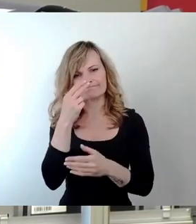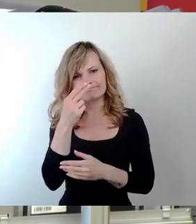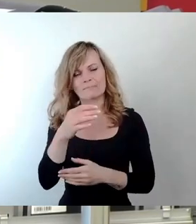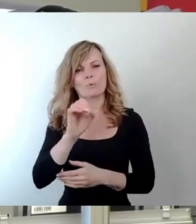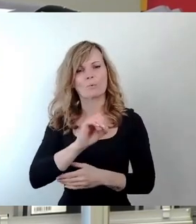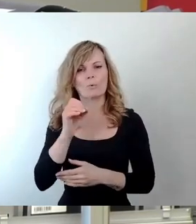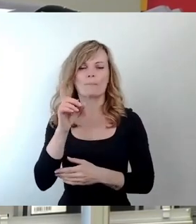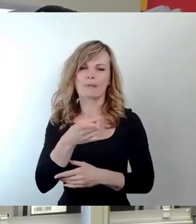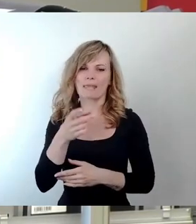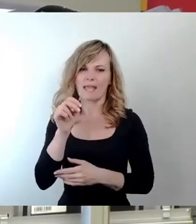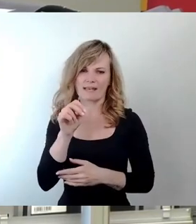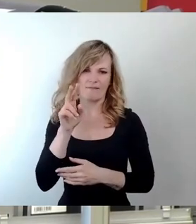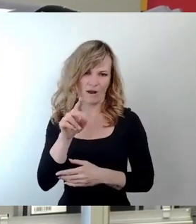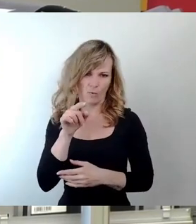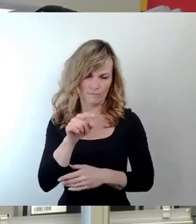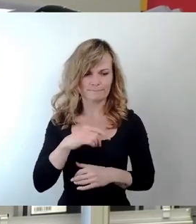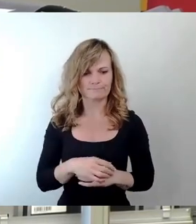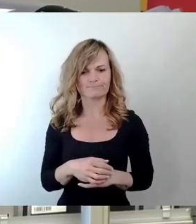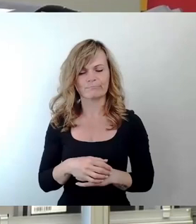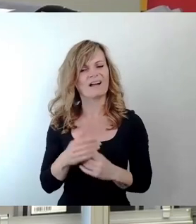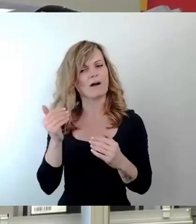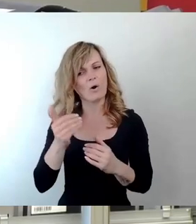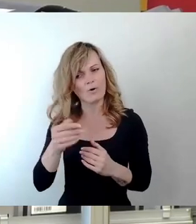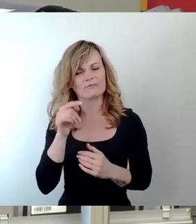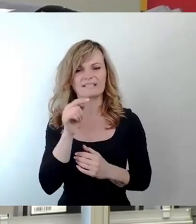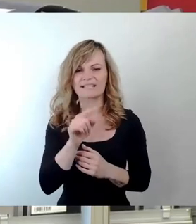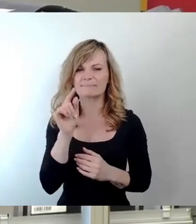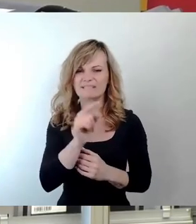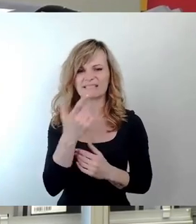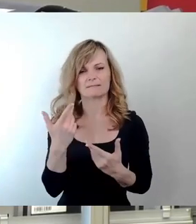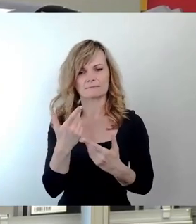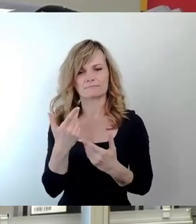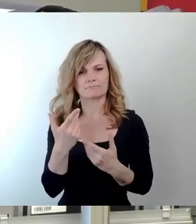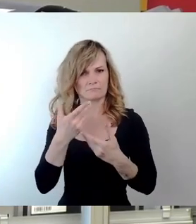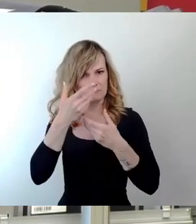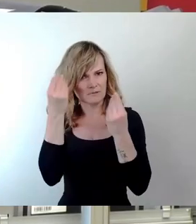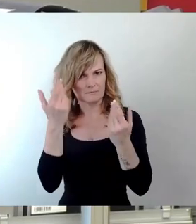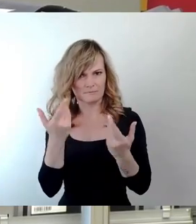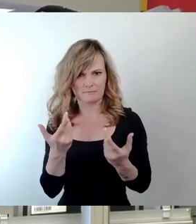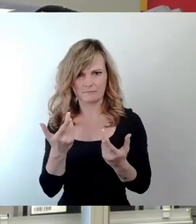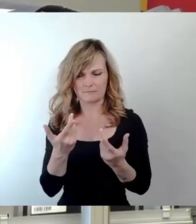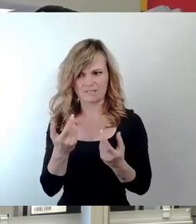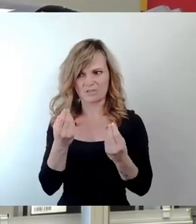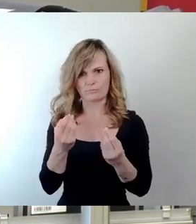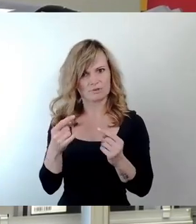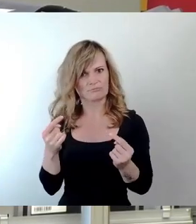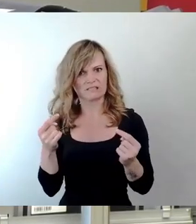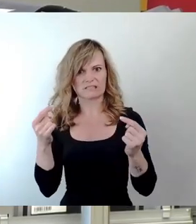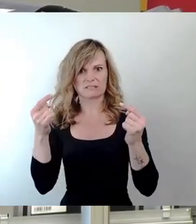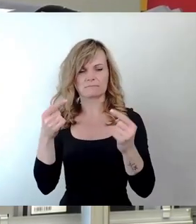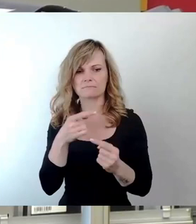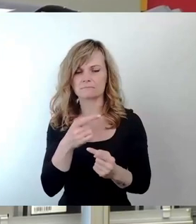weil das in diesen manchmal sehr aufgehitzten Debatten stellenweise ein bisschen auch hinten runterfällt. Nämlich, wir sehen dort ein ganz, ganz